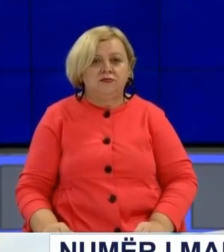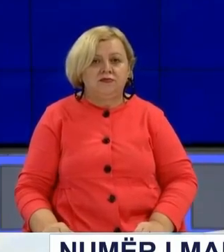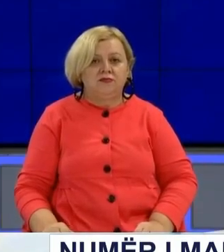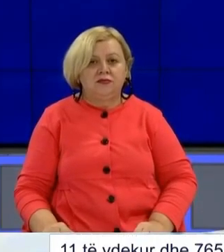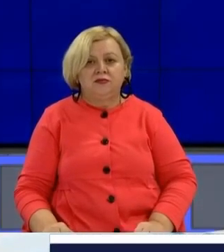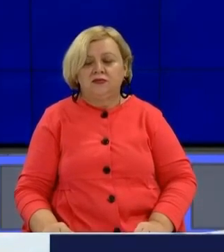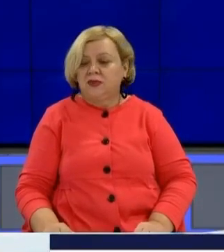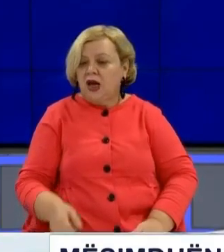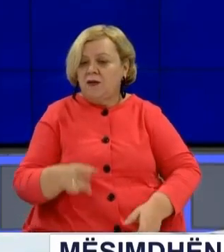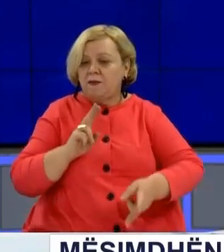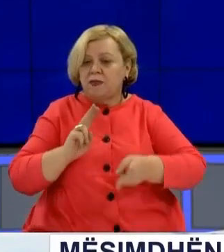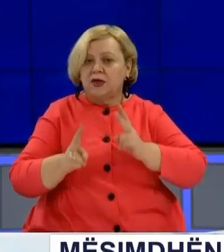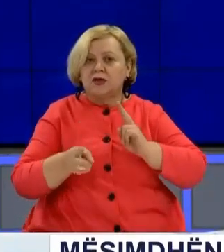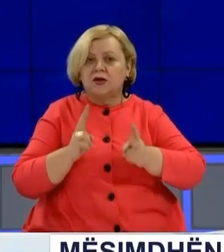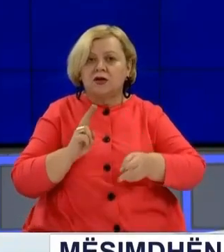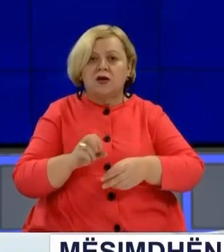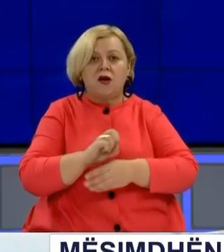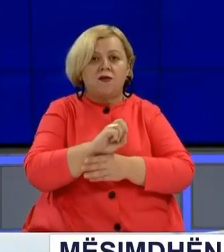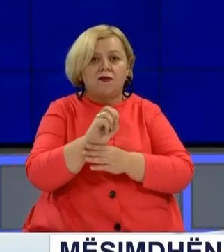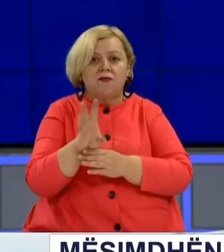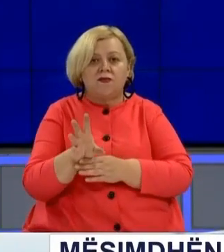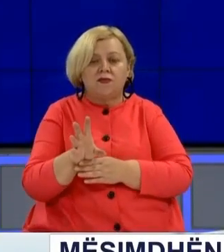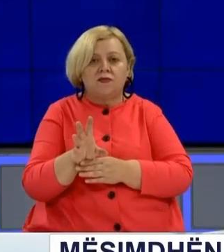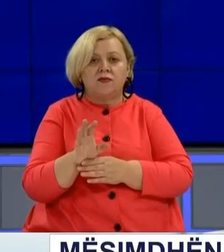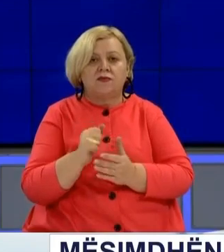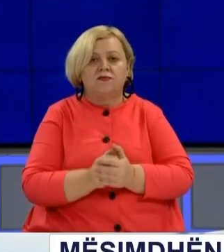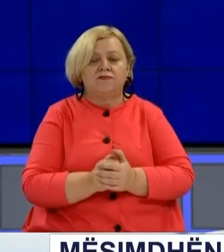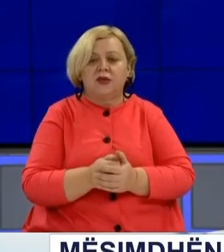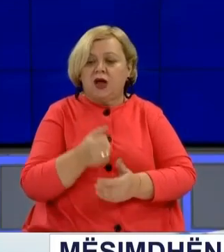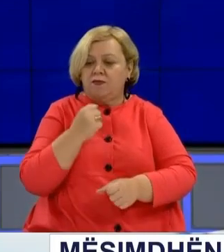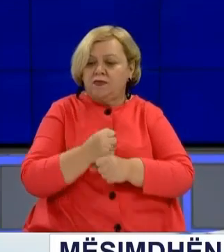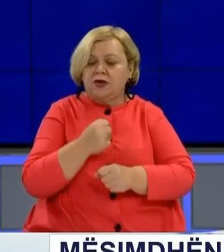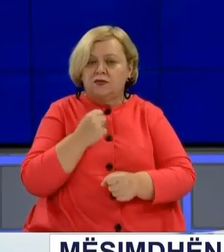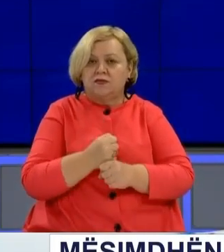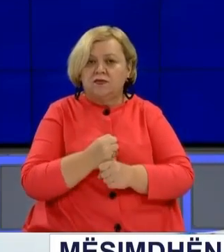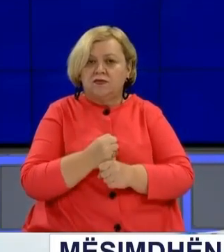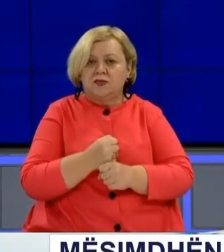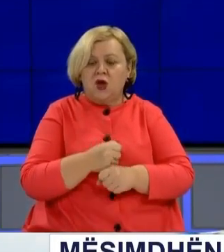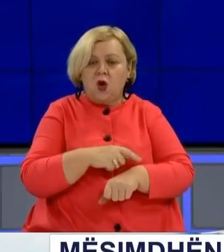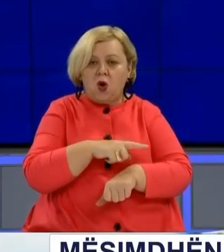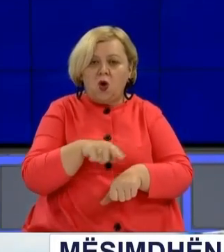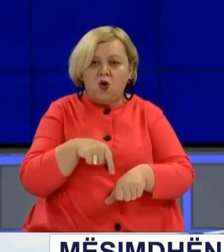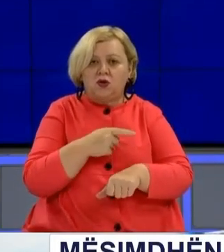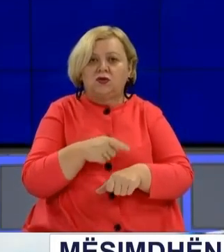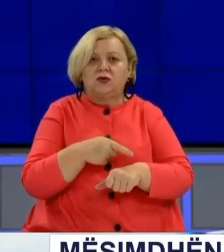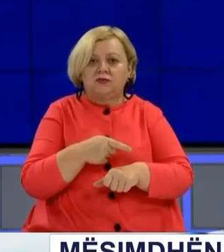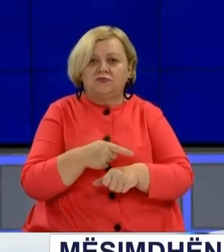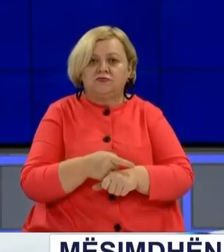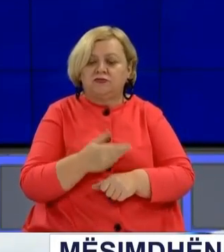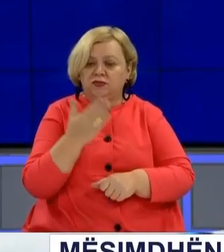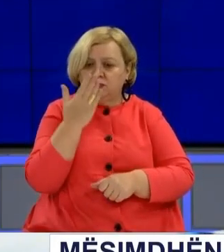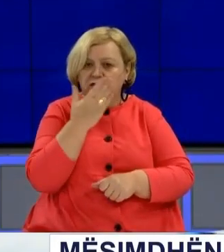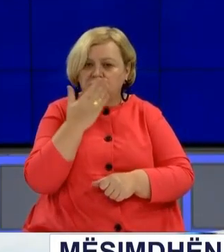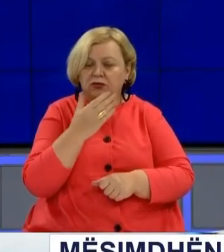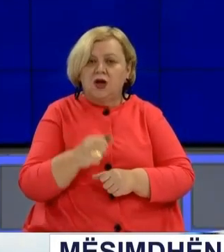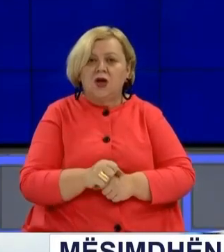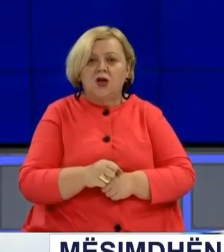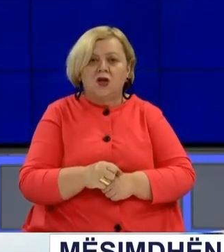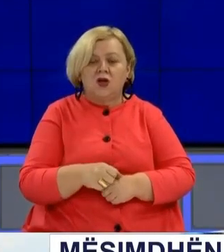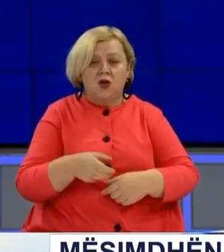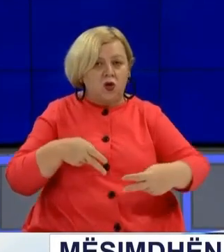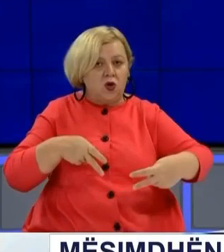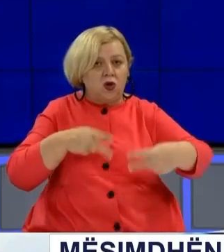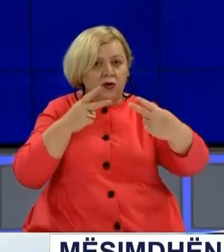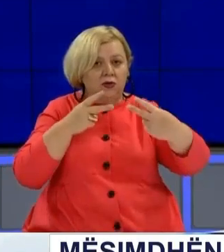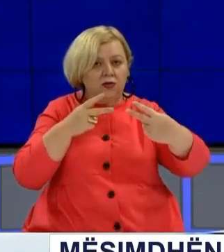Mësib dhenësit e infektuar me koronavirus mbetën të angazhuar duke i zhvilluar orët e tyre mësimore online. Ndën se Ministri Arsimit